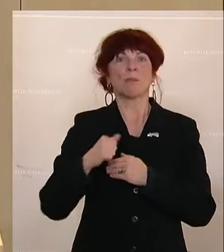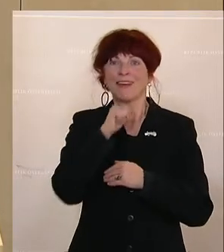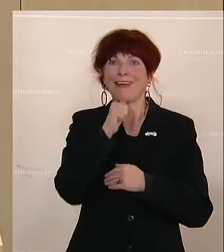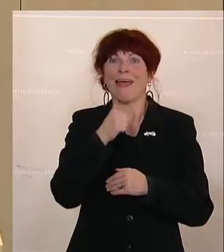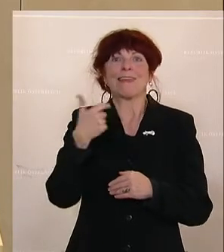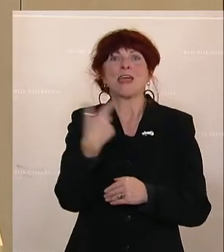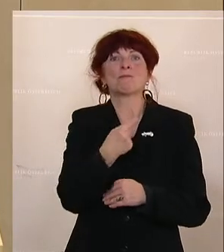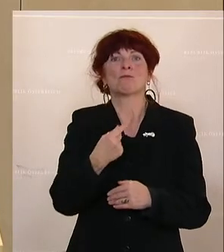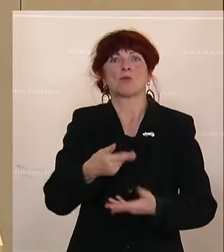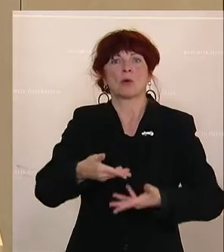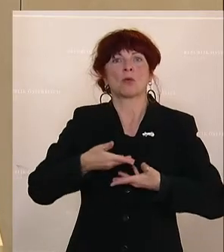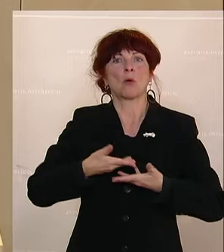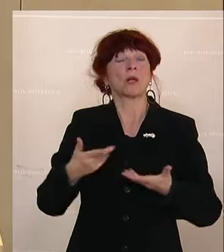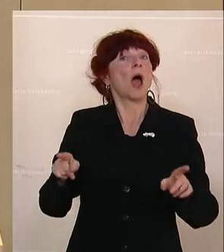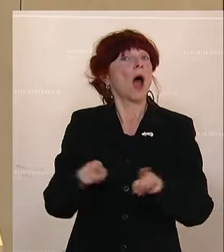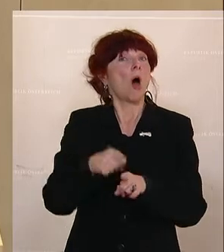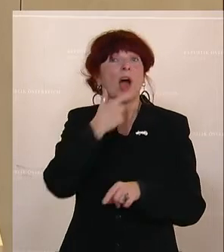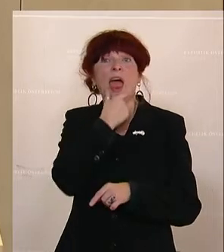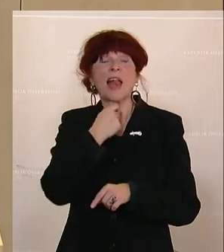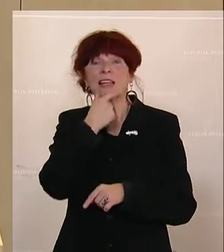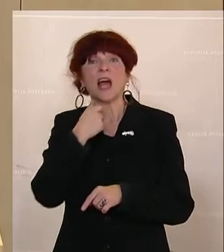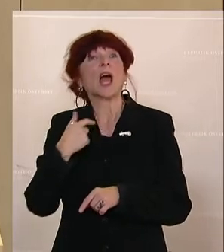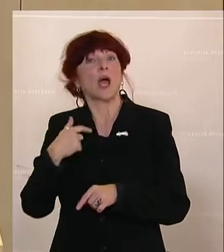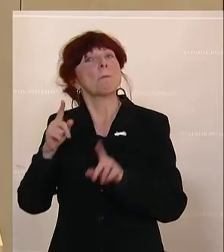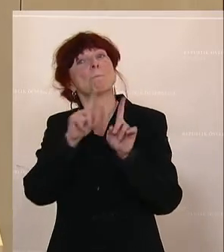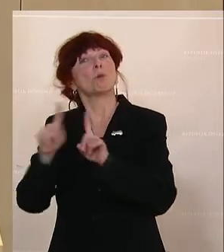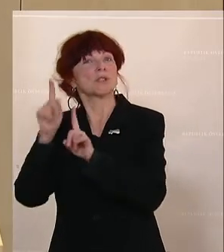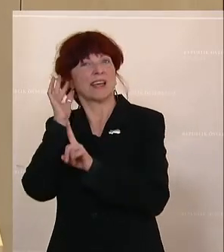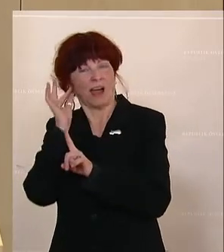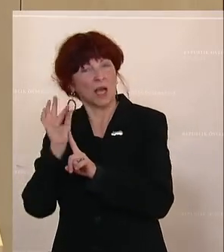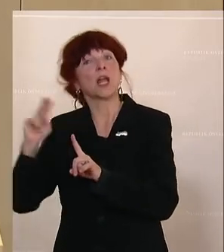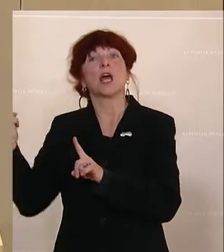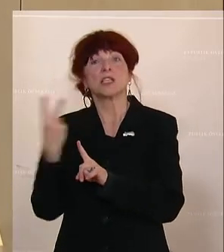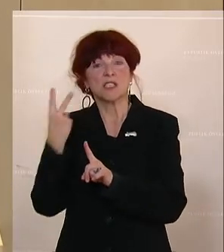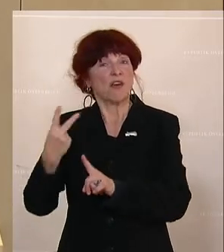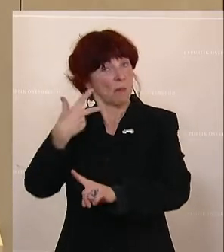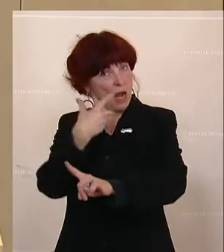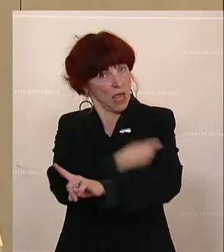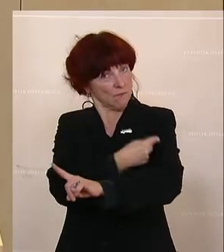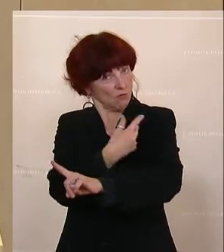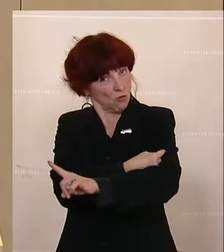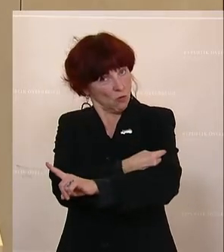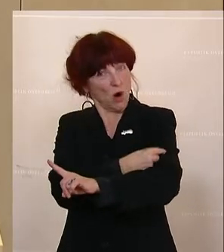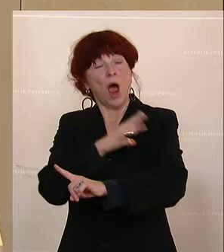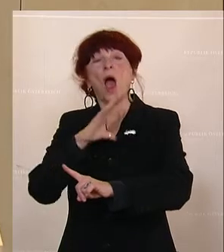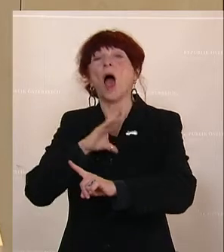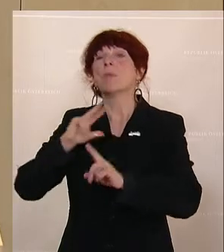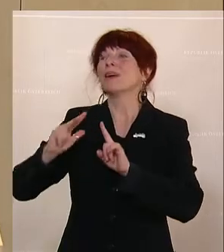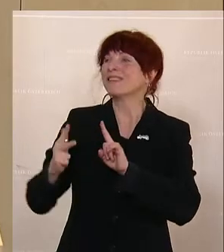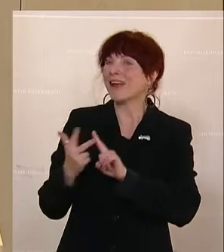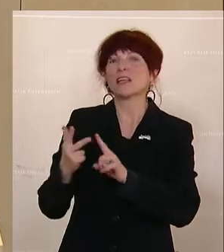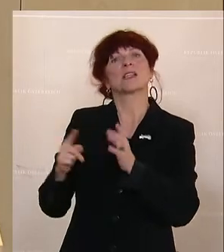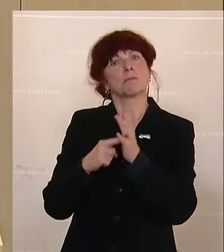Ich habe auch mit einer älteren Musikerin gesprochen, die zweimal geimpft ist, die sich auch ein drittes Mal impfen lassen wird. Sie möchte nur eigentlich den Zeitraum selbst